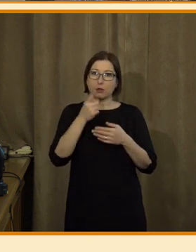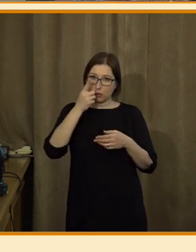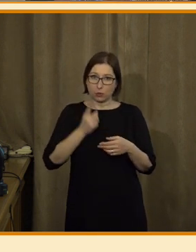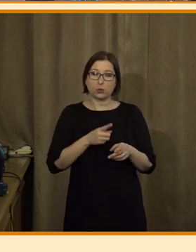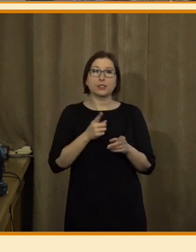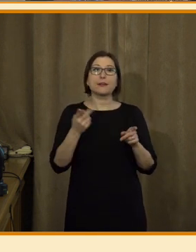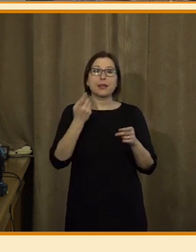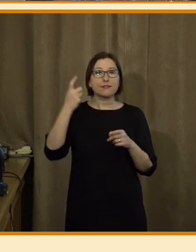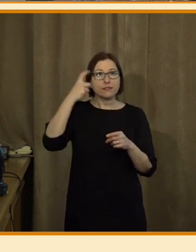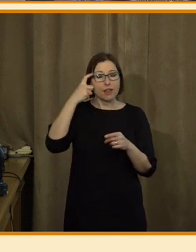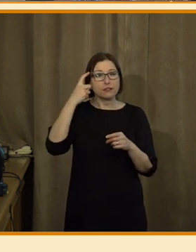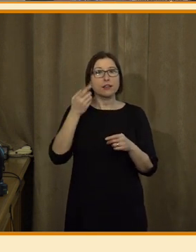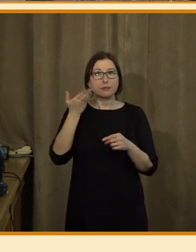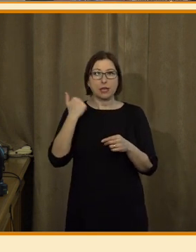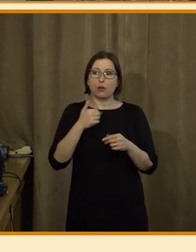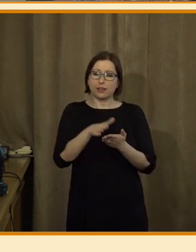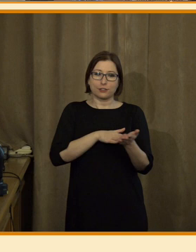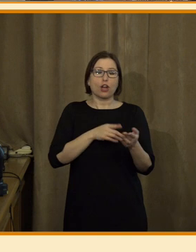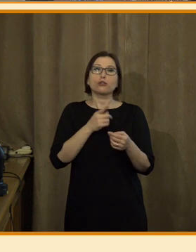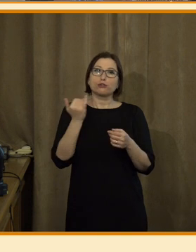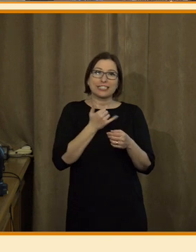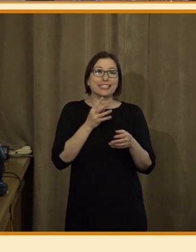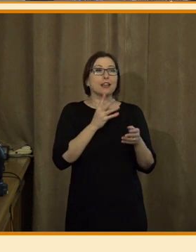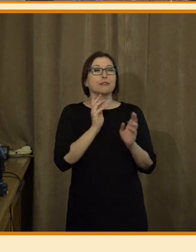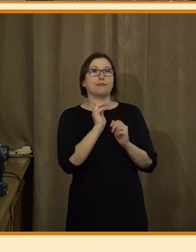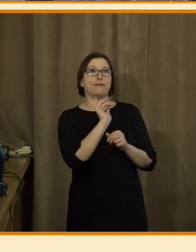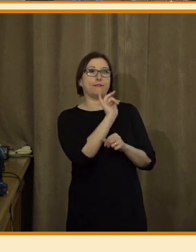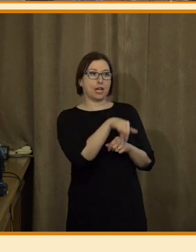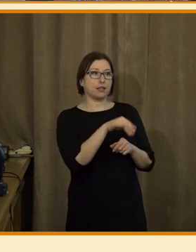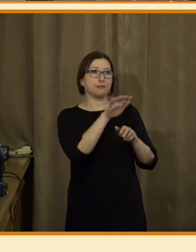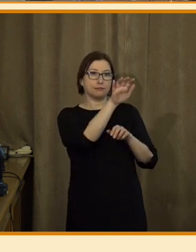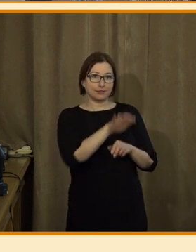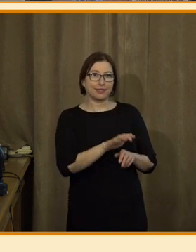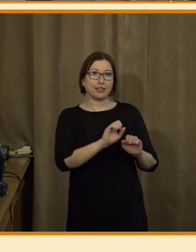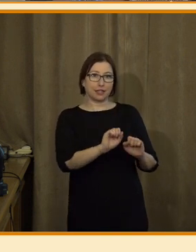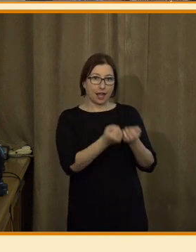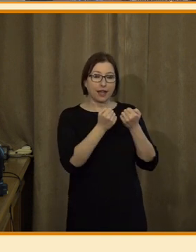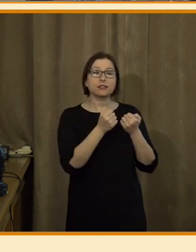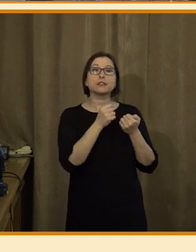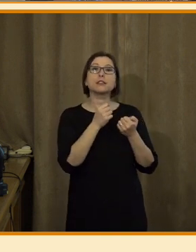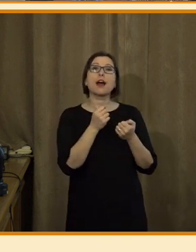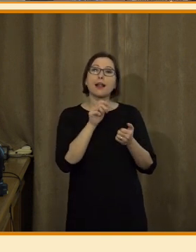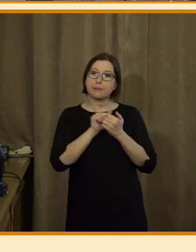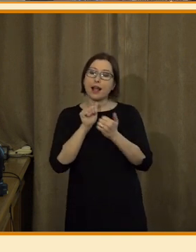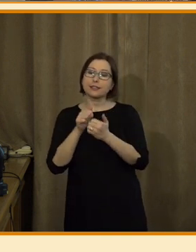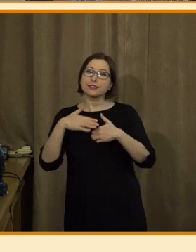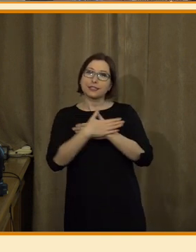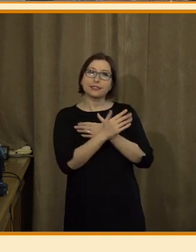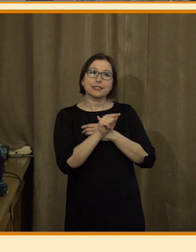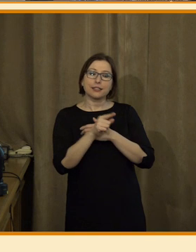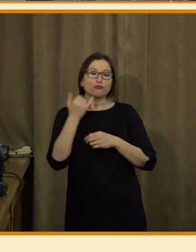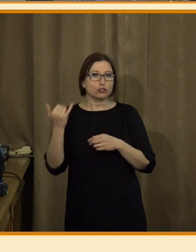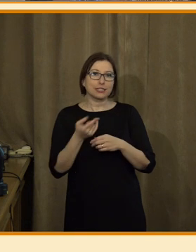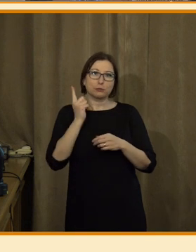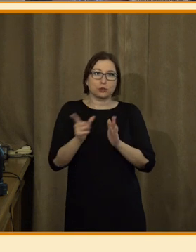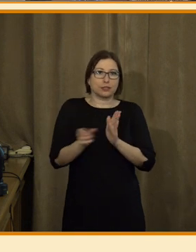Věděli jsme to na začátku, samozřejmě, že na začátku to byla jistá předběžná opatrnost, ale ta praxe nám ukázala, že